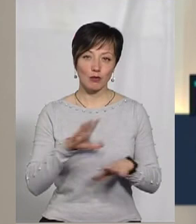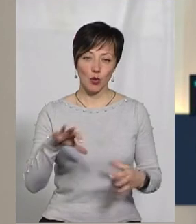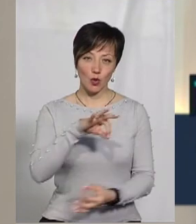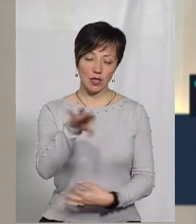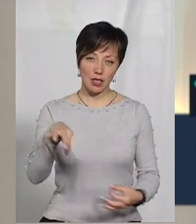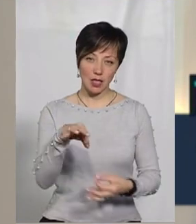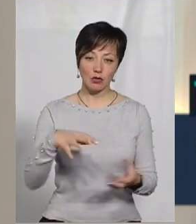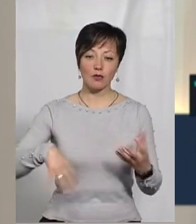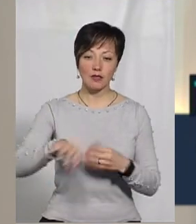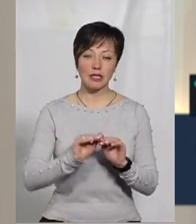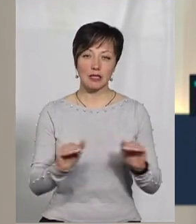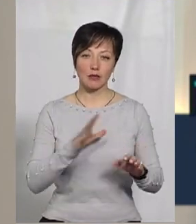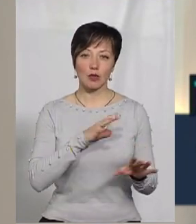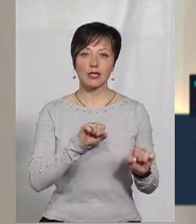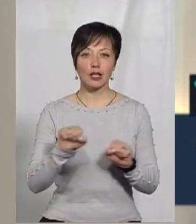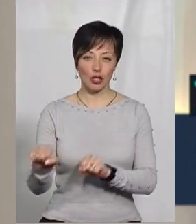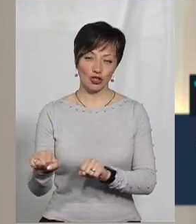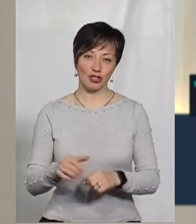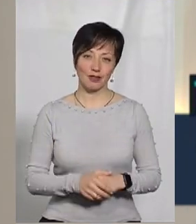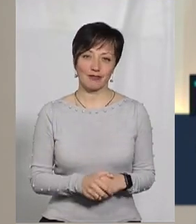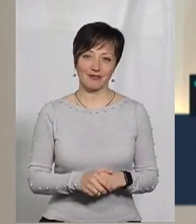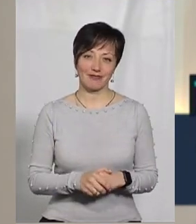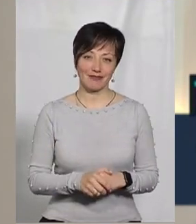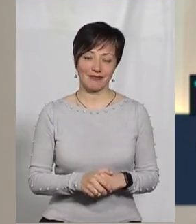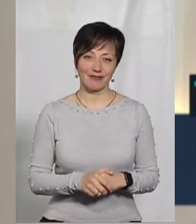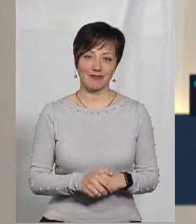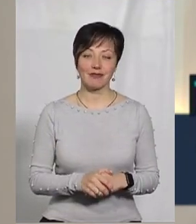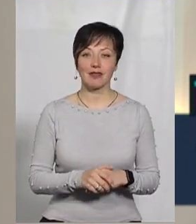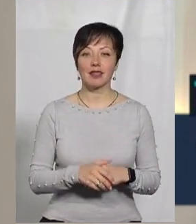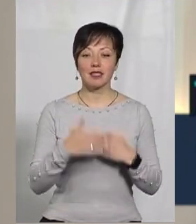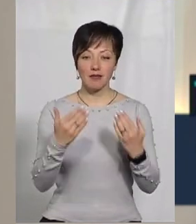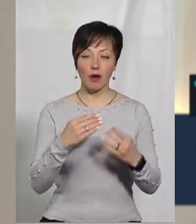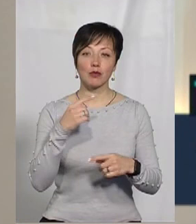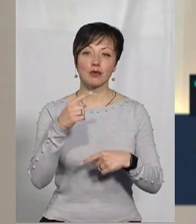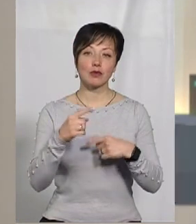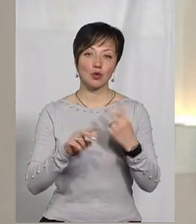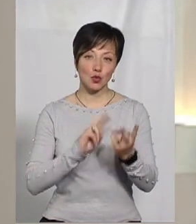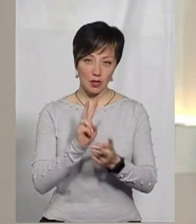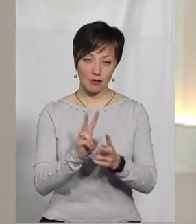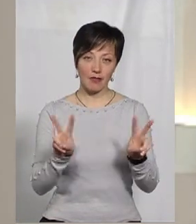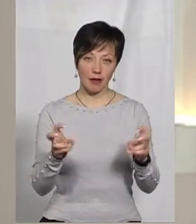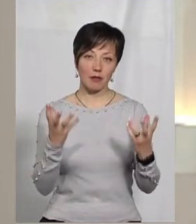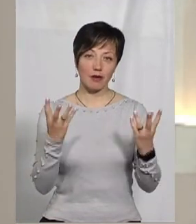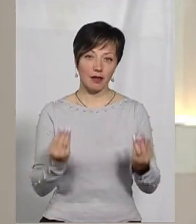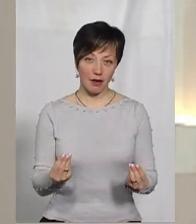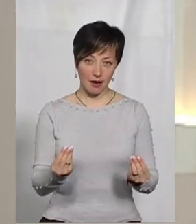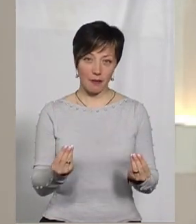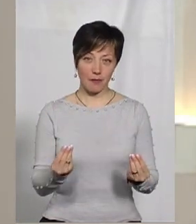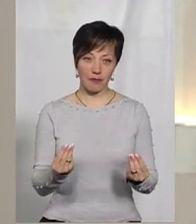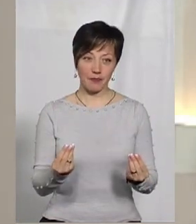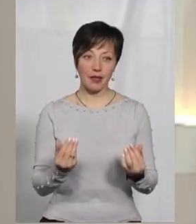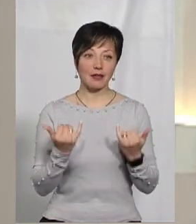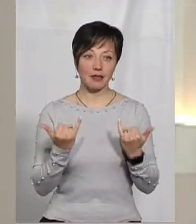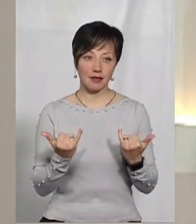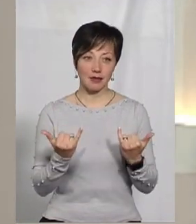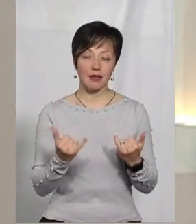було сиріт, щоб всі діти були захищені. З вами зустрінемося у темі дня. А